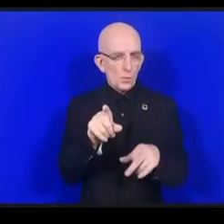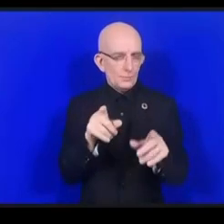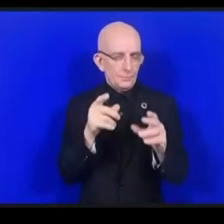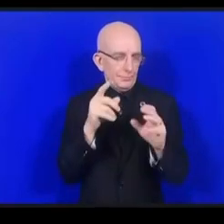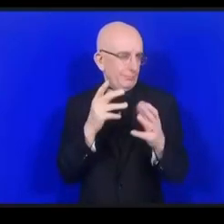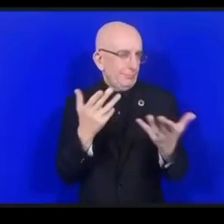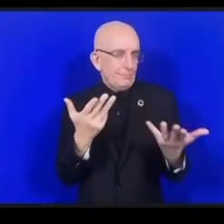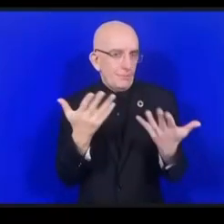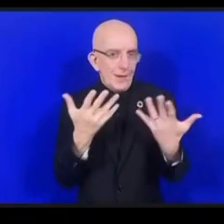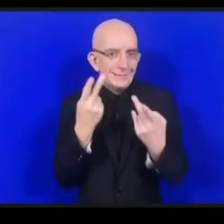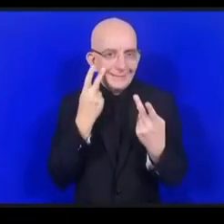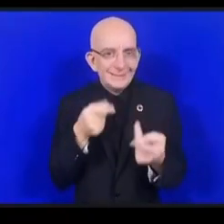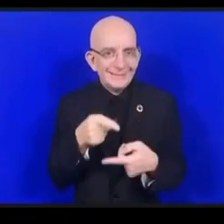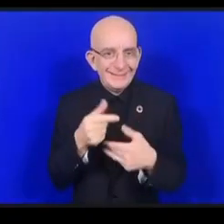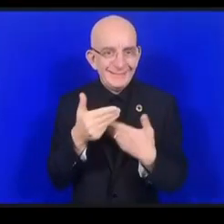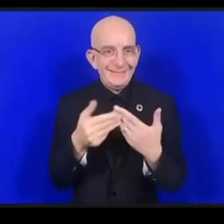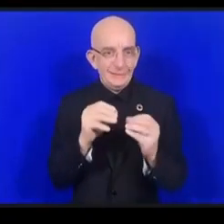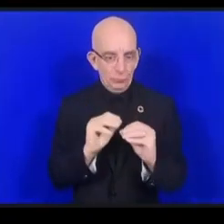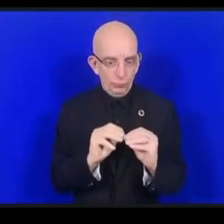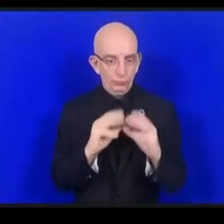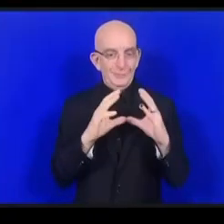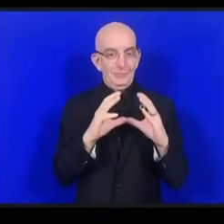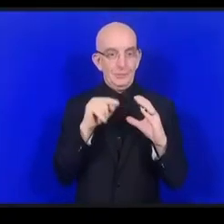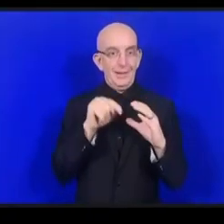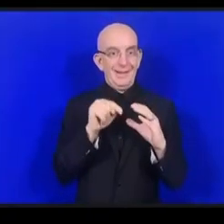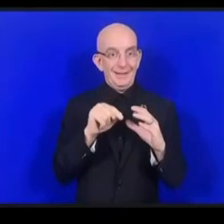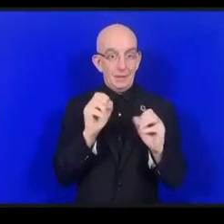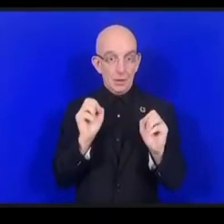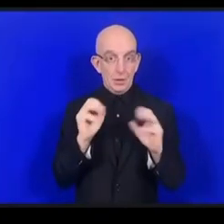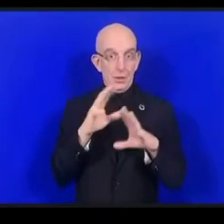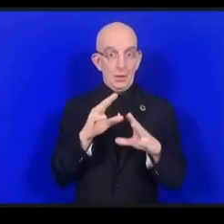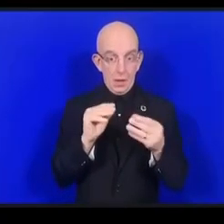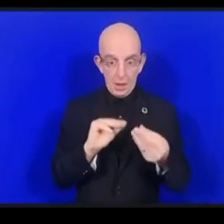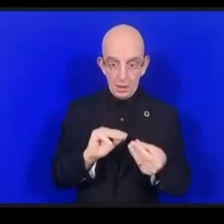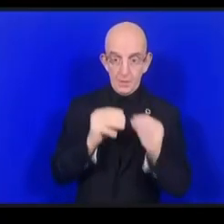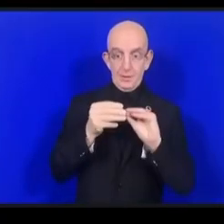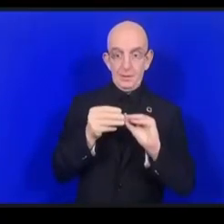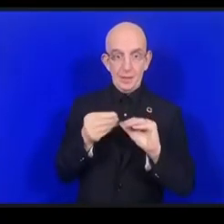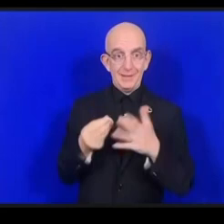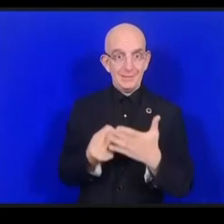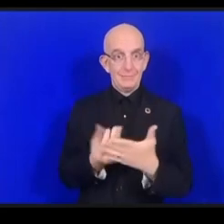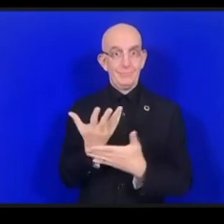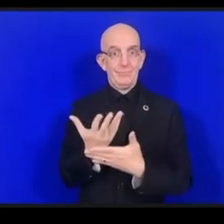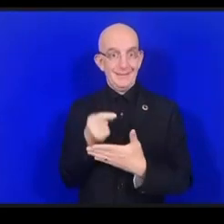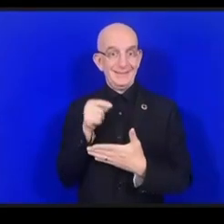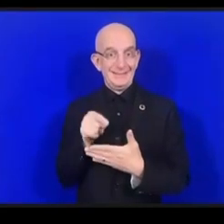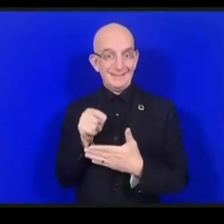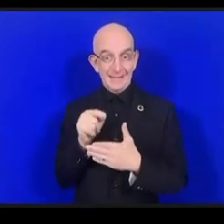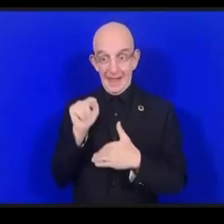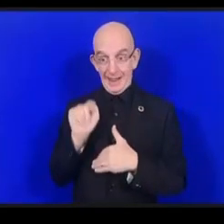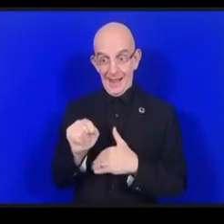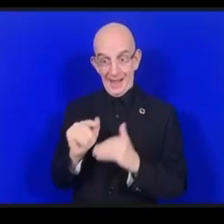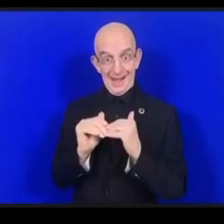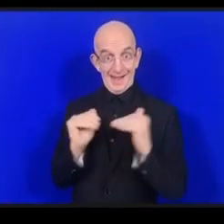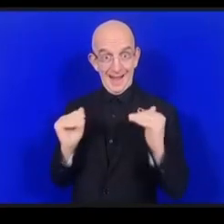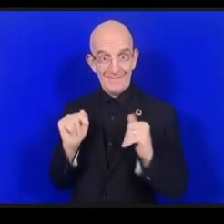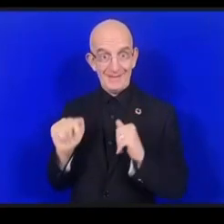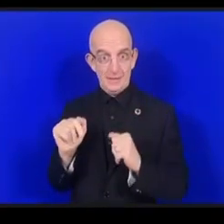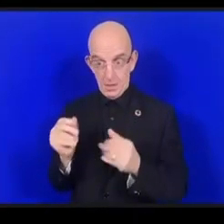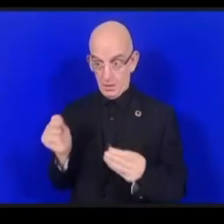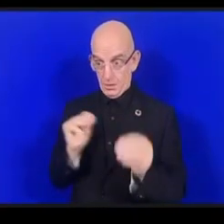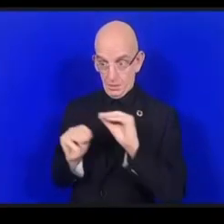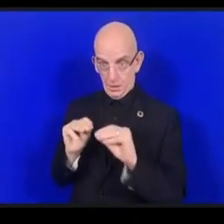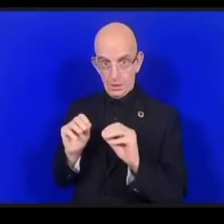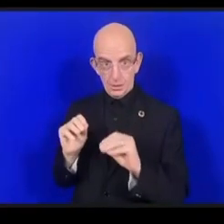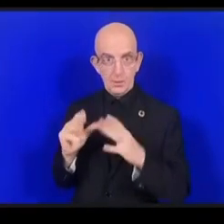التكنولوجيات بشكل أنها تأخذ بعن الأعتبار هذه المسائل ما